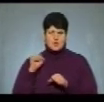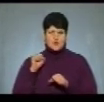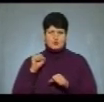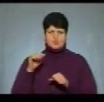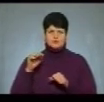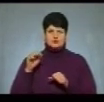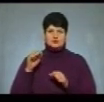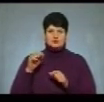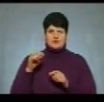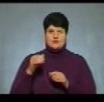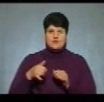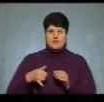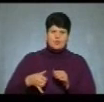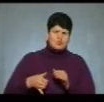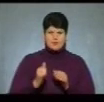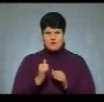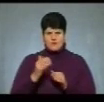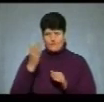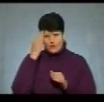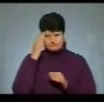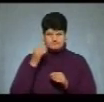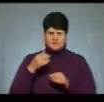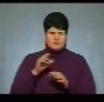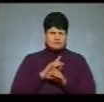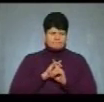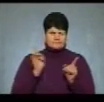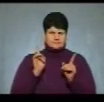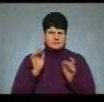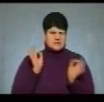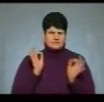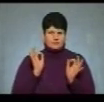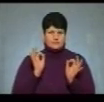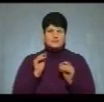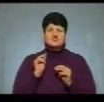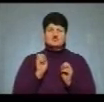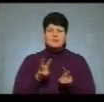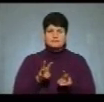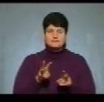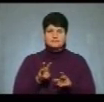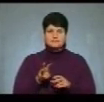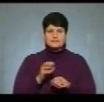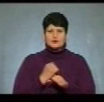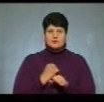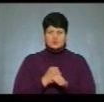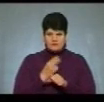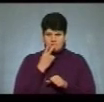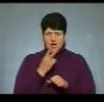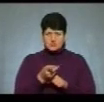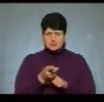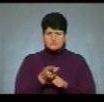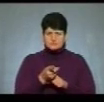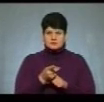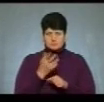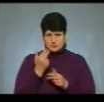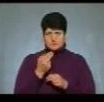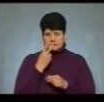ноги в голову, бо був спеціотифічний звук. Ким наносили? чи без... Скажіть, ми бачили той контакт, що ти ударює?